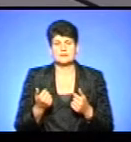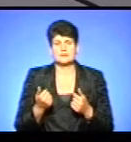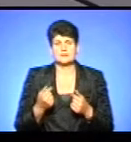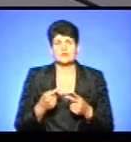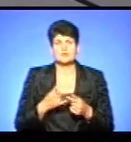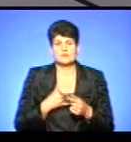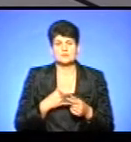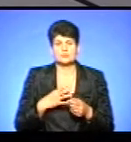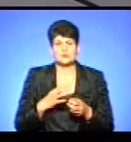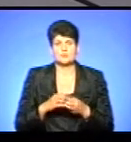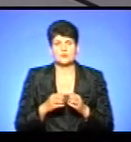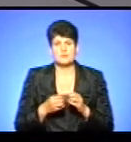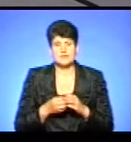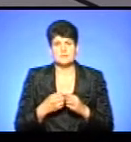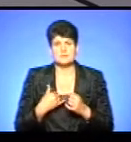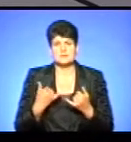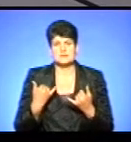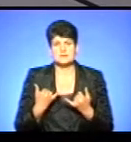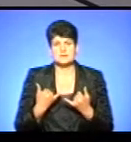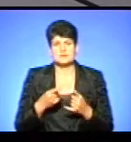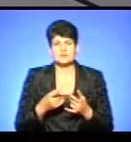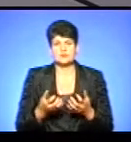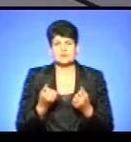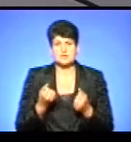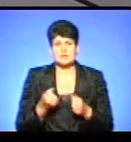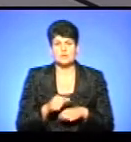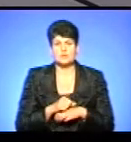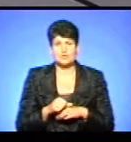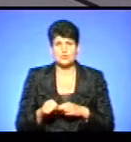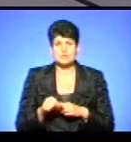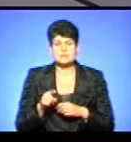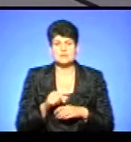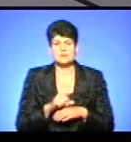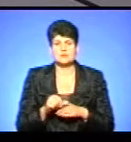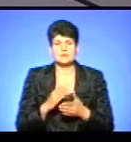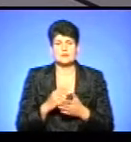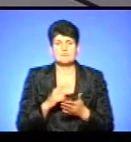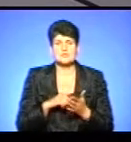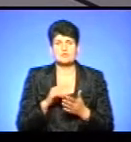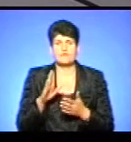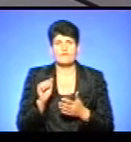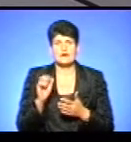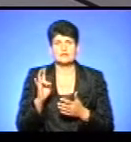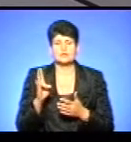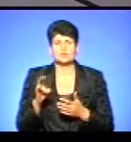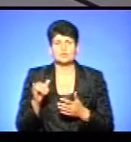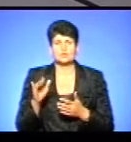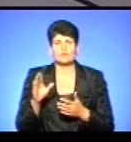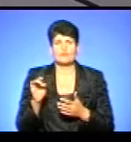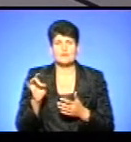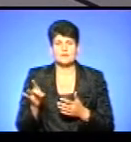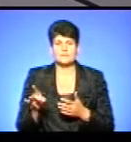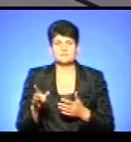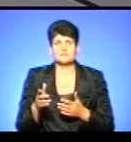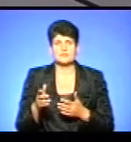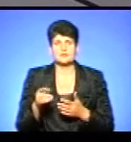проблемою були, ми якраз... Там, виходить, кордон, і зразу за кордоном є таке місто Ванкувер. Це в провінції Британської Каламбії